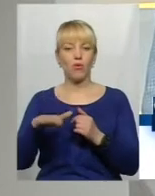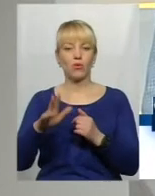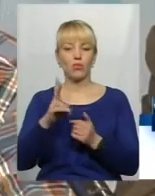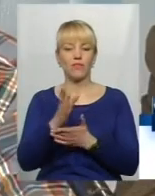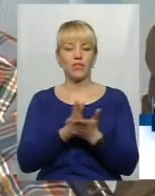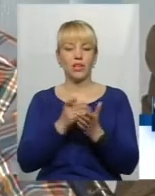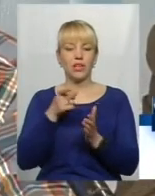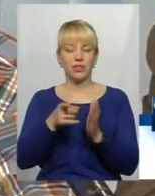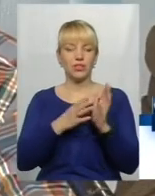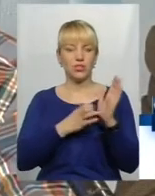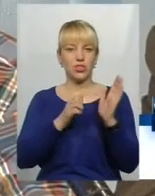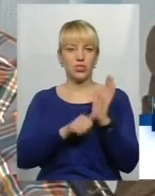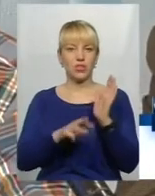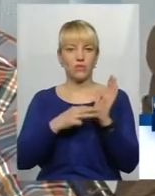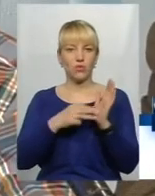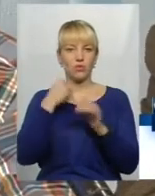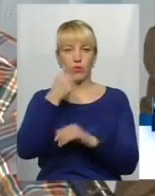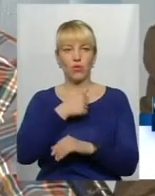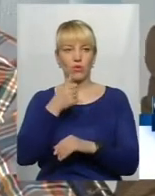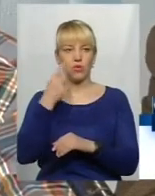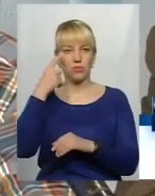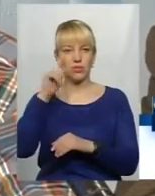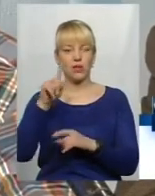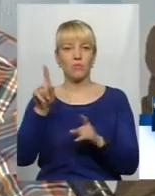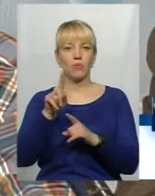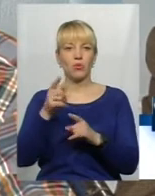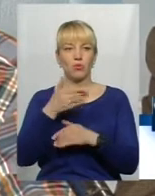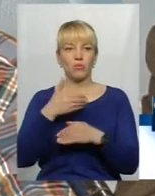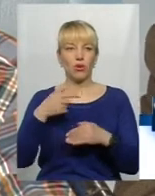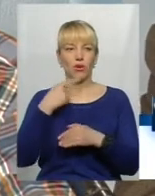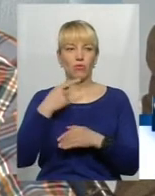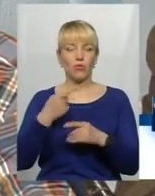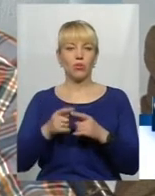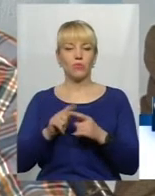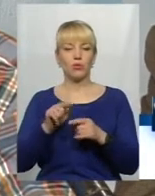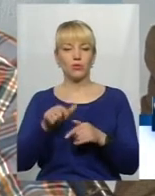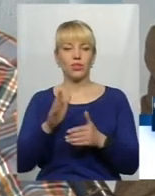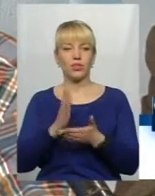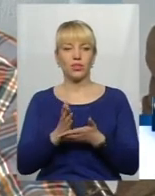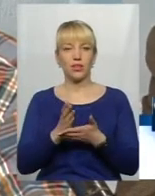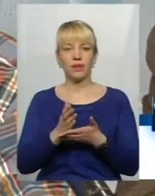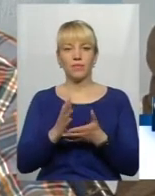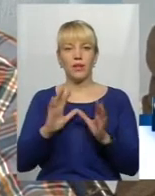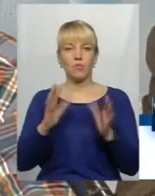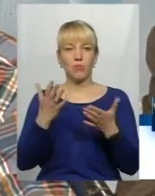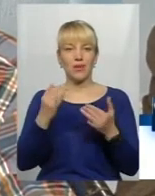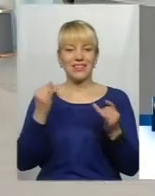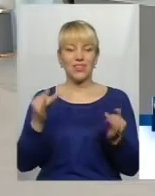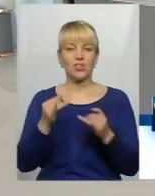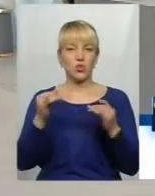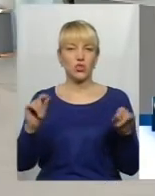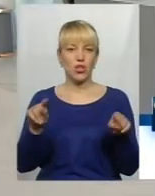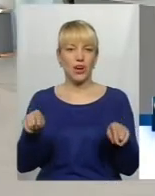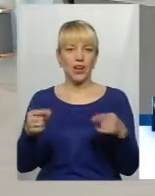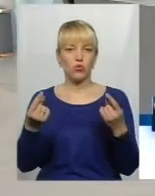Праги 1968, ми знаємо, про що ми говоримо. Тому тут є певний момент історичної реконструкції,